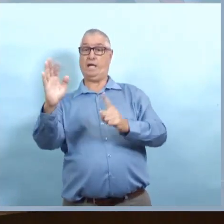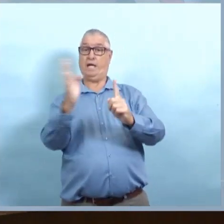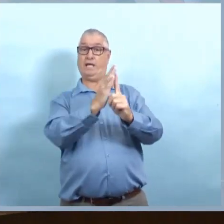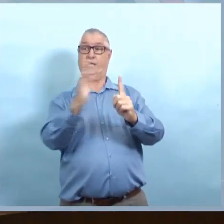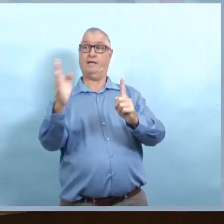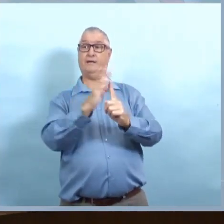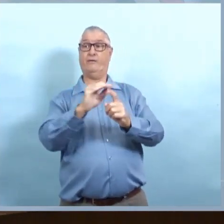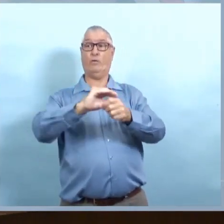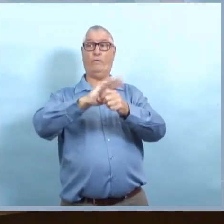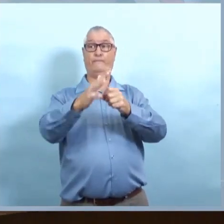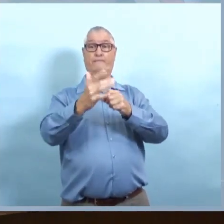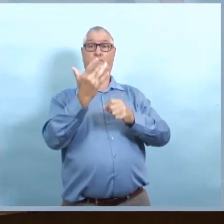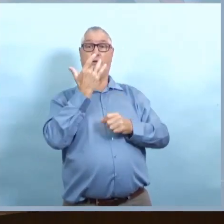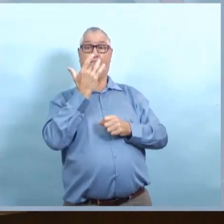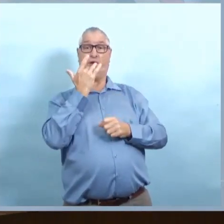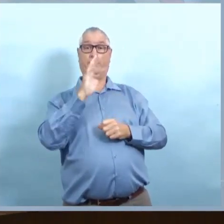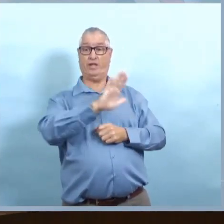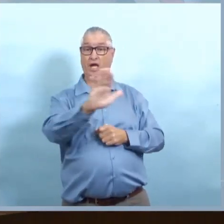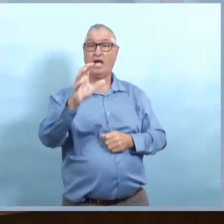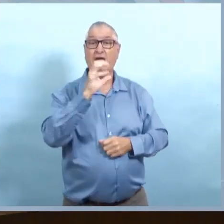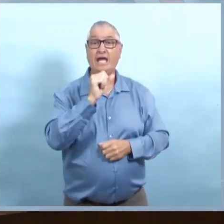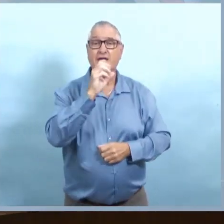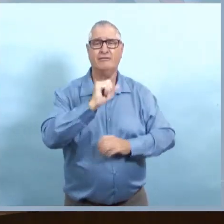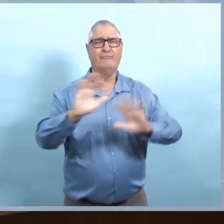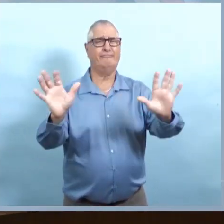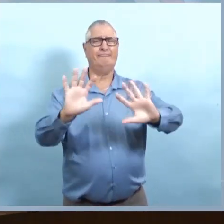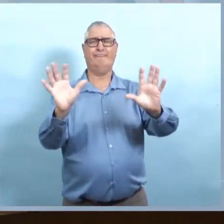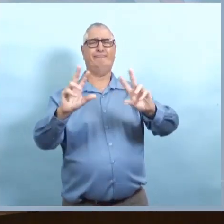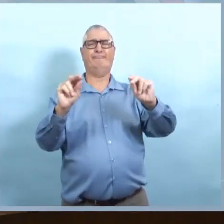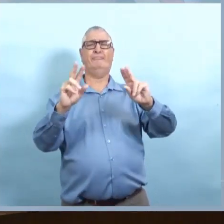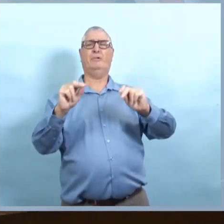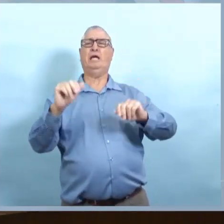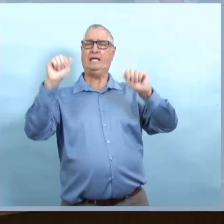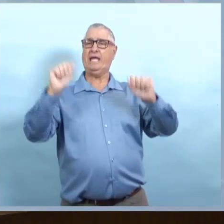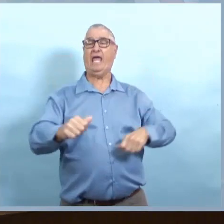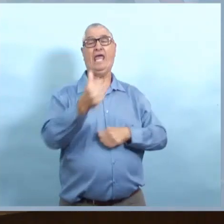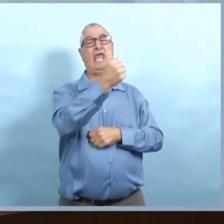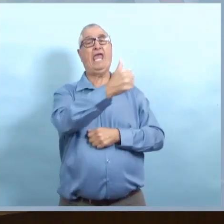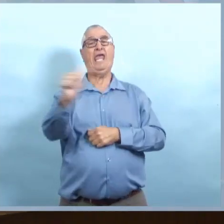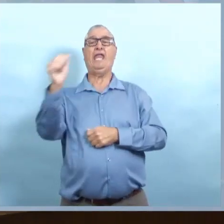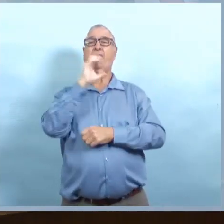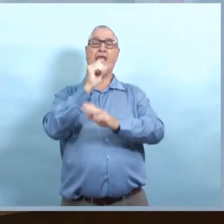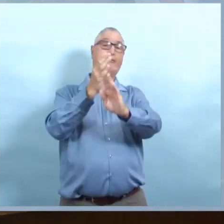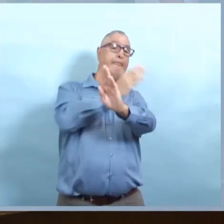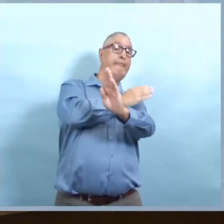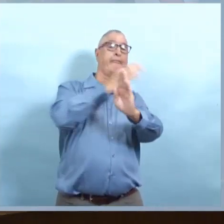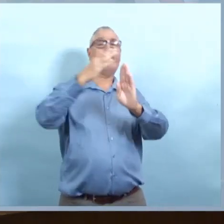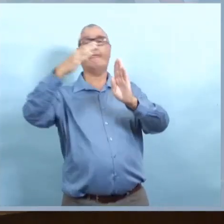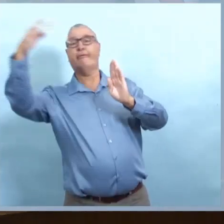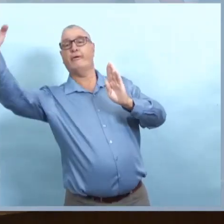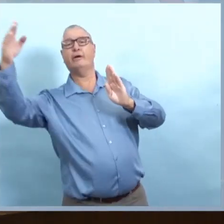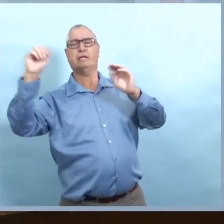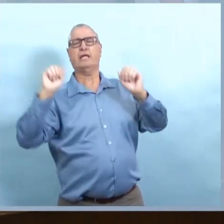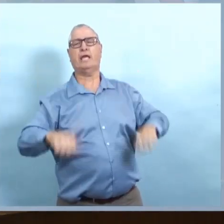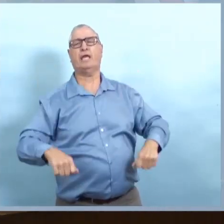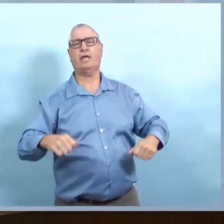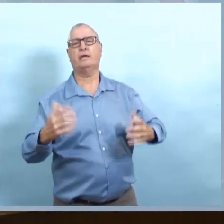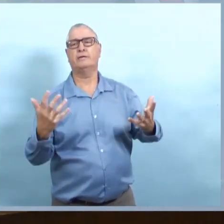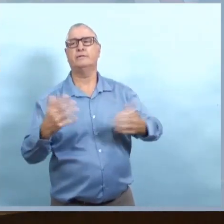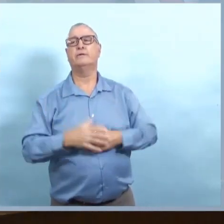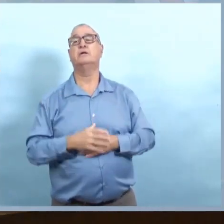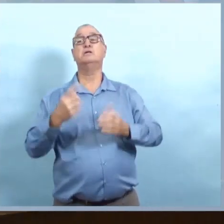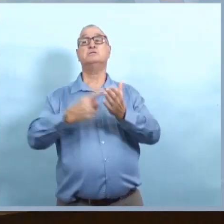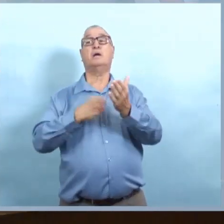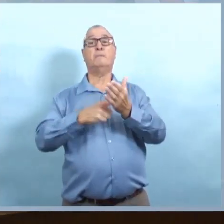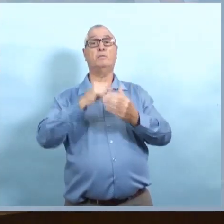messages restent généralement les mêmes. Nous savons qu'avec un virus comme celui-ci, même s'il y a une cohorte qui est plus affectée présentement, le